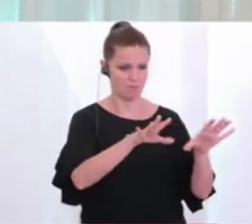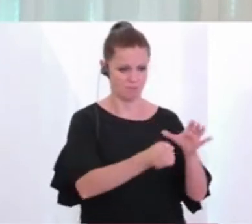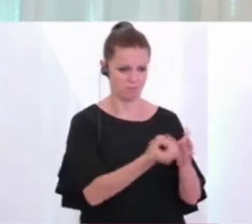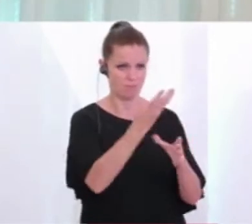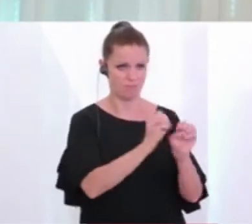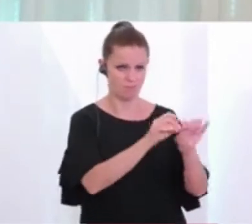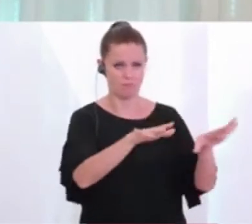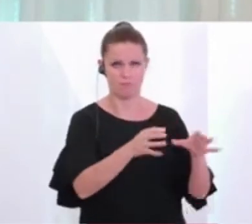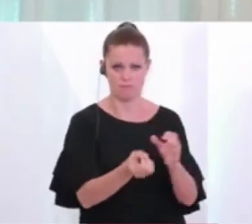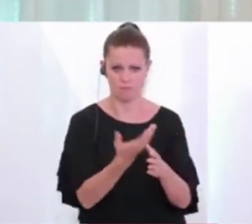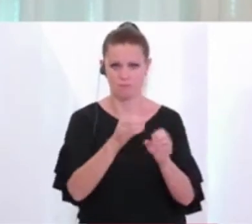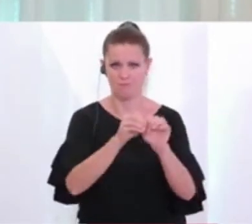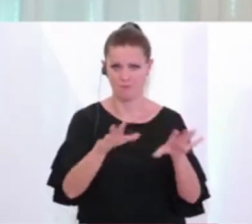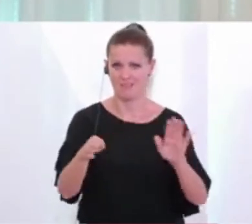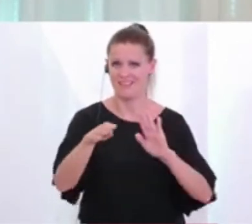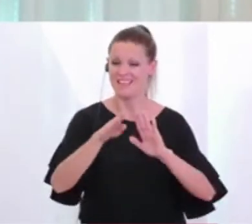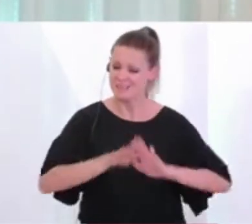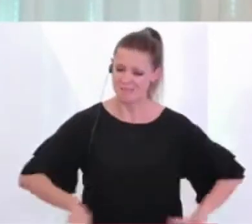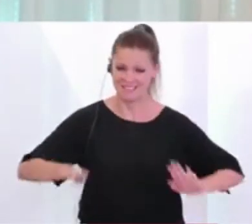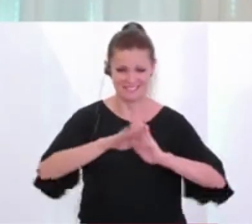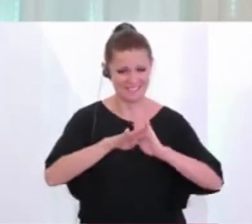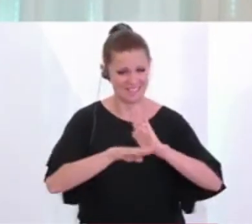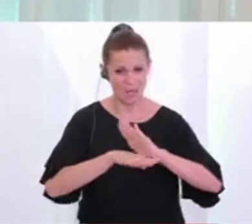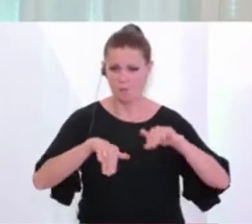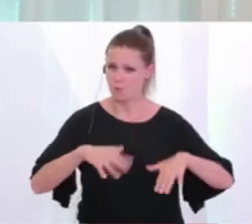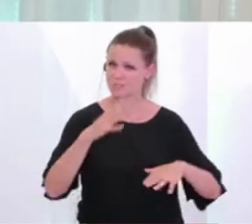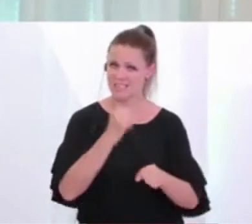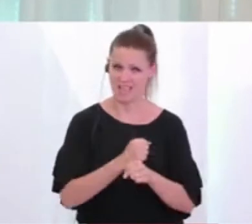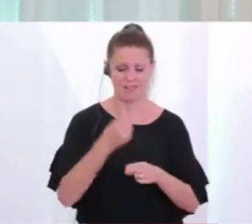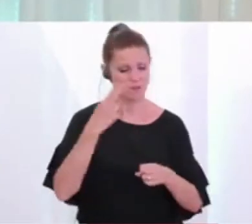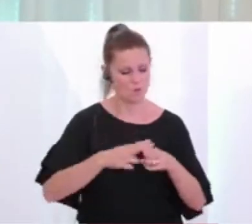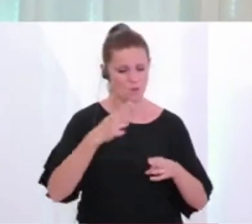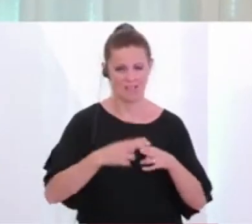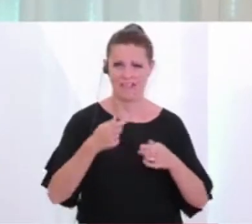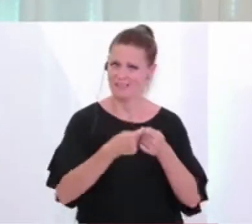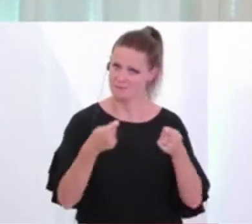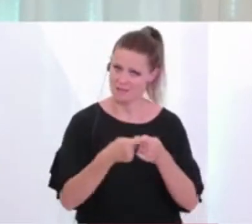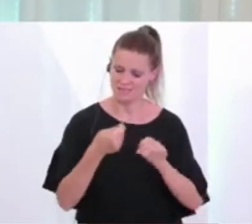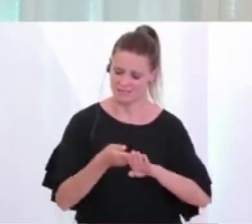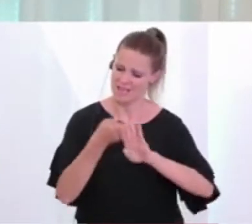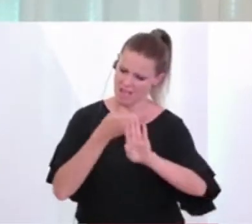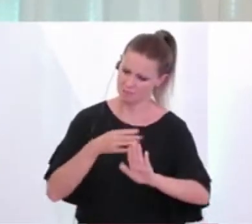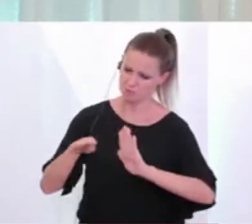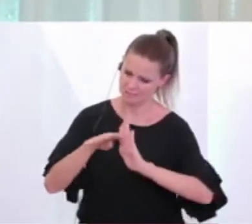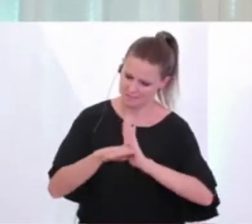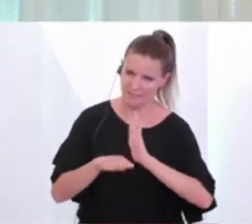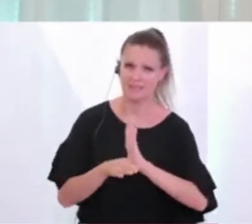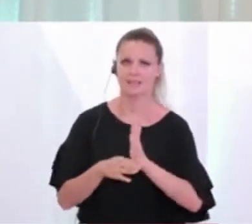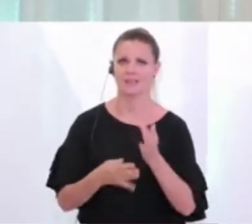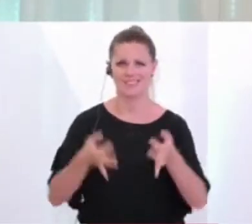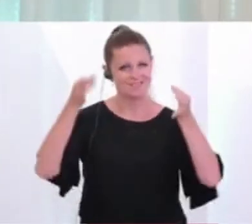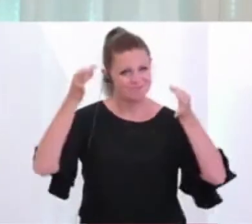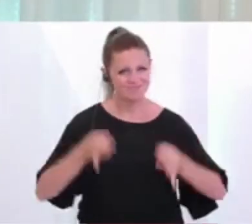dass wir diese Grundregeln wirklich beibehalten müssen. Die Hygienemaßnahmen, die Abstandsregelung, diese